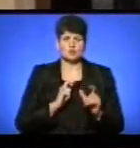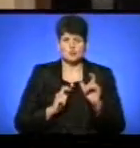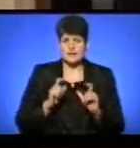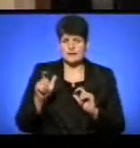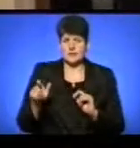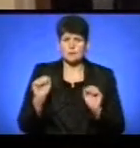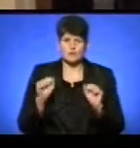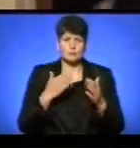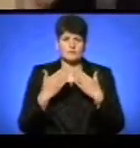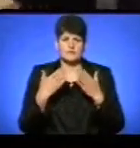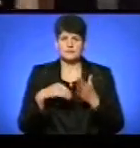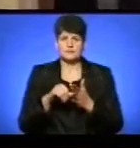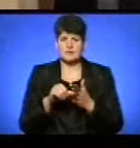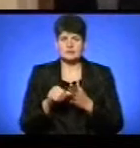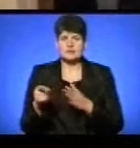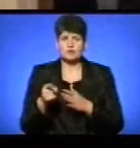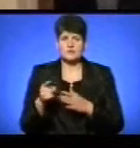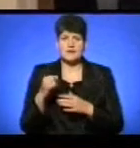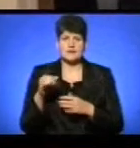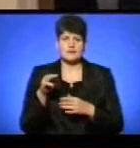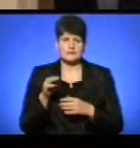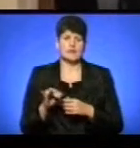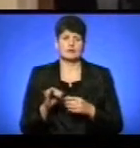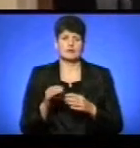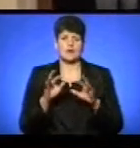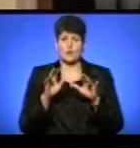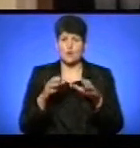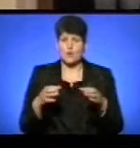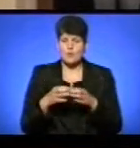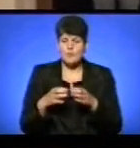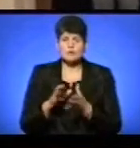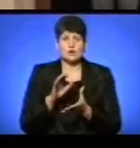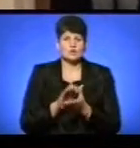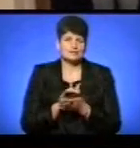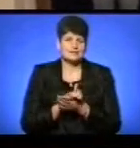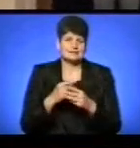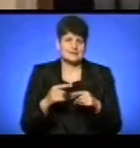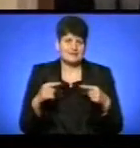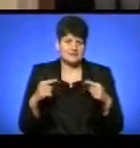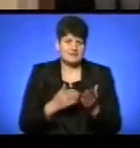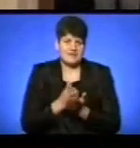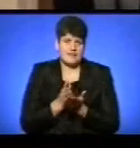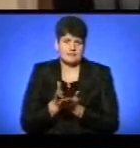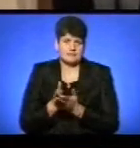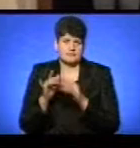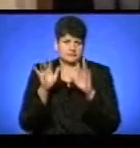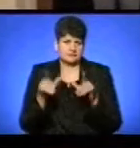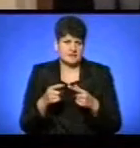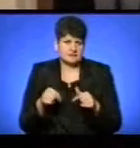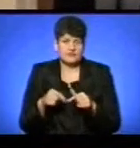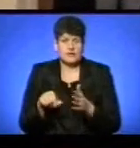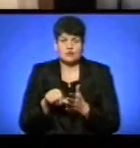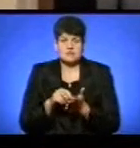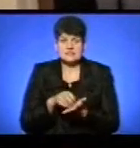поспілкуватися з представниками тернопільських ІТ-компаній та ознайомитися з різними напрямками в ІТ-сфері. На участь у заході